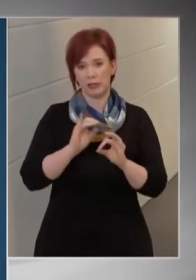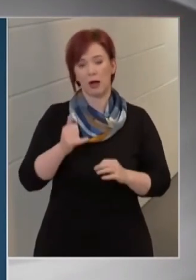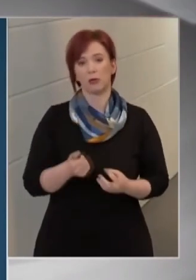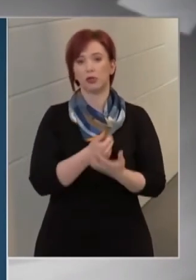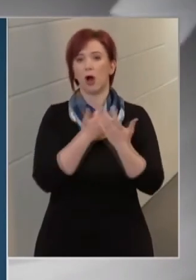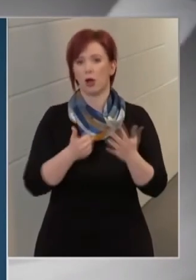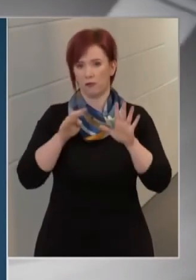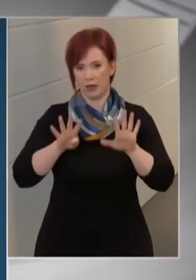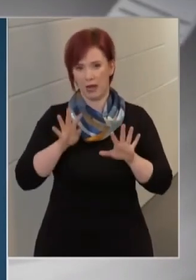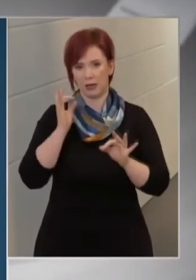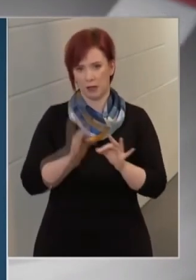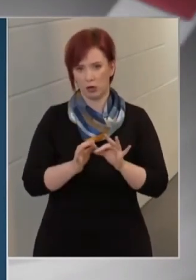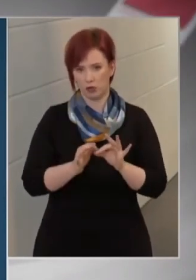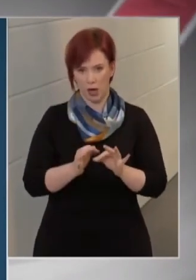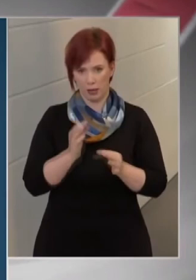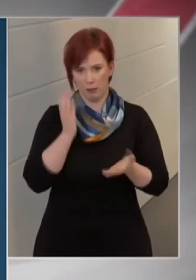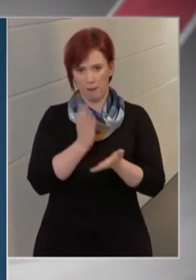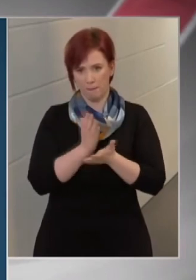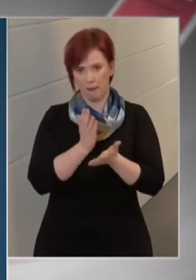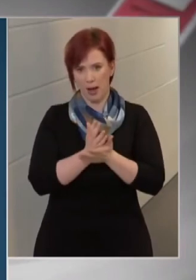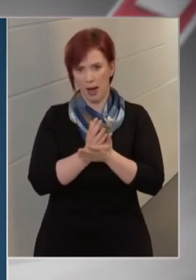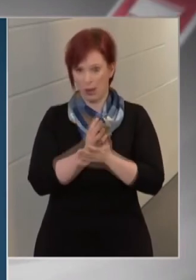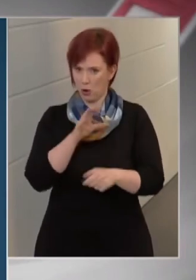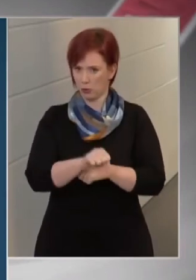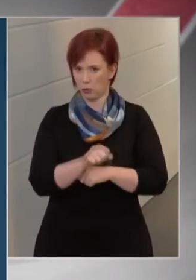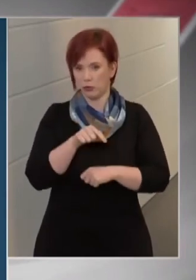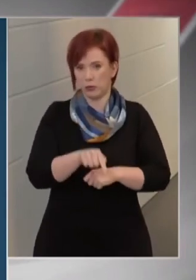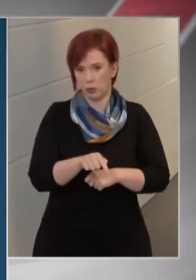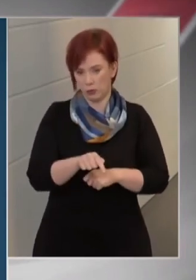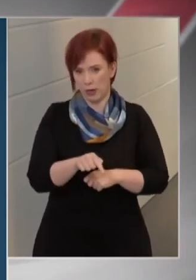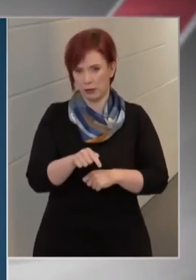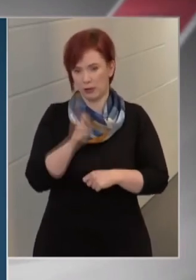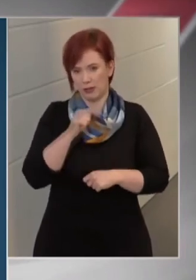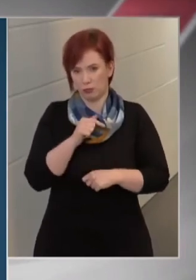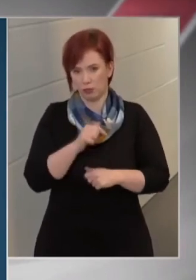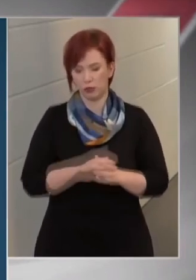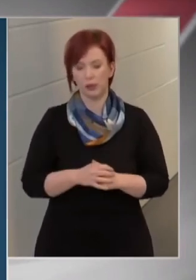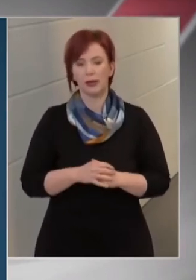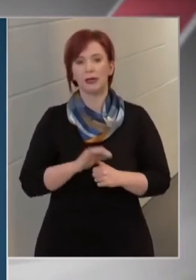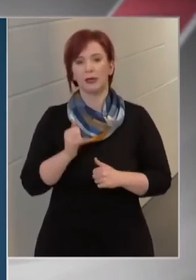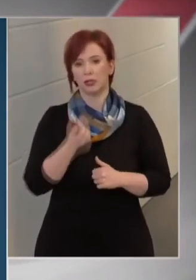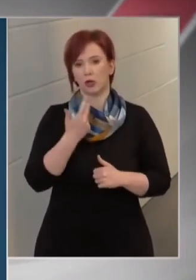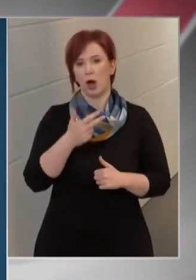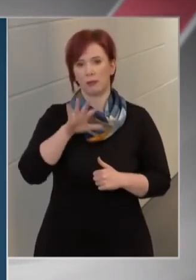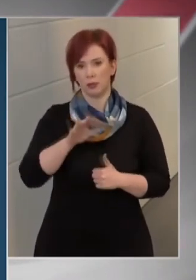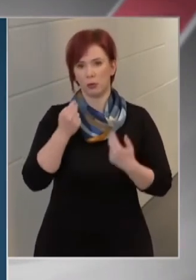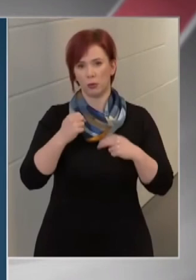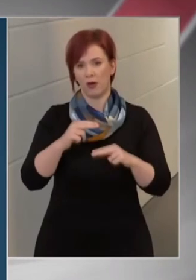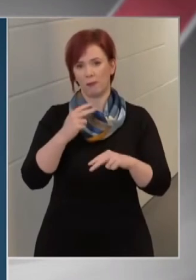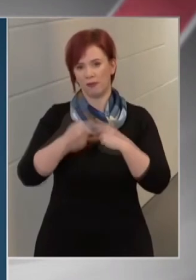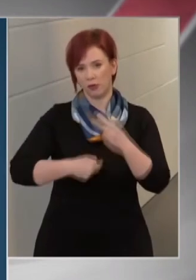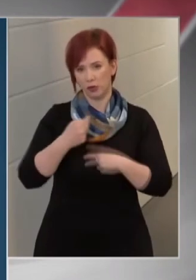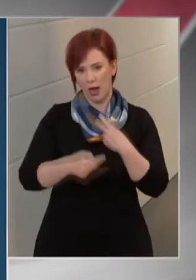esetben azonosítottuk már ezt a törzset, és 35 további vizsgálat